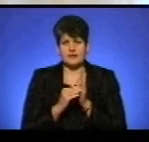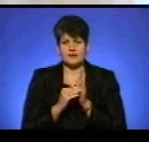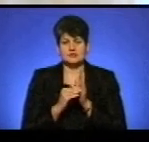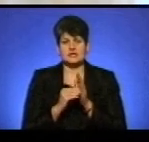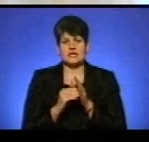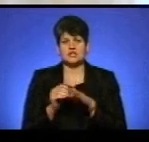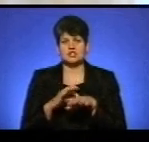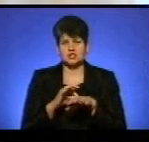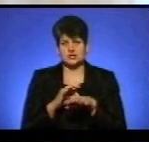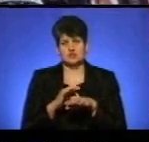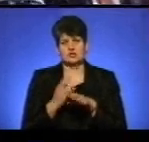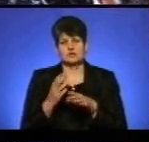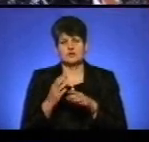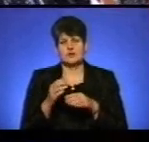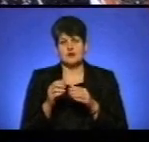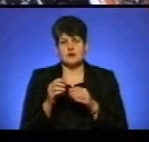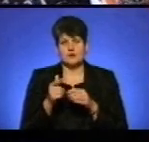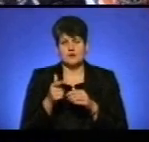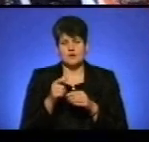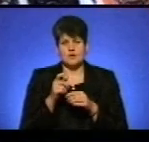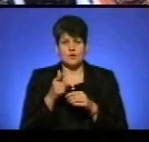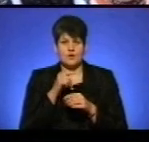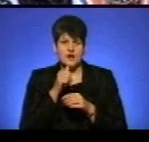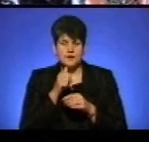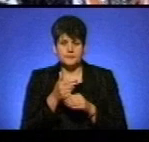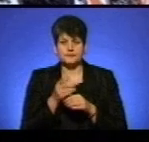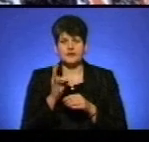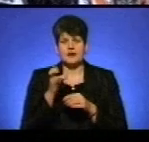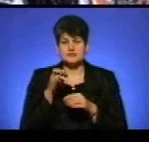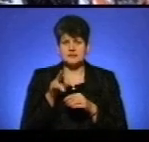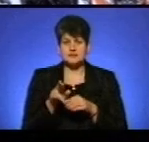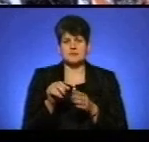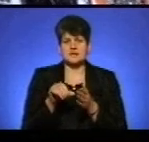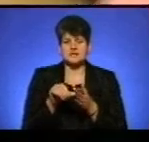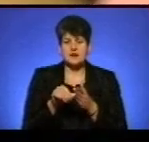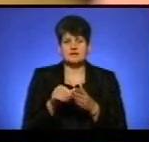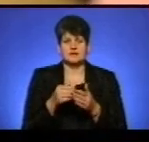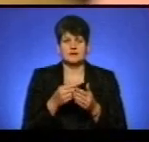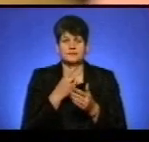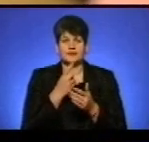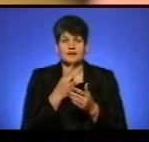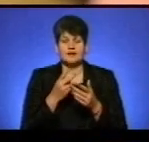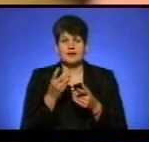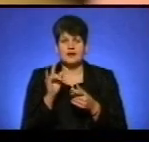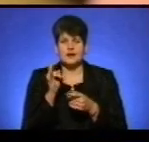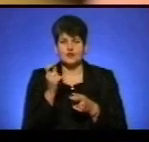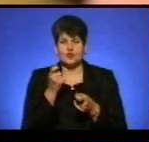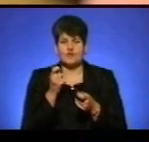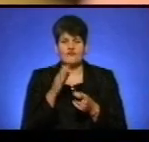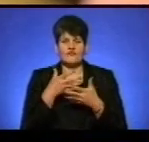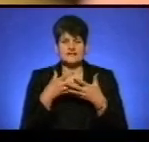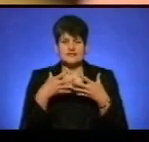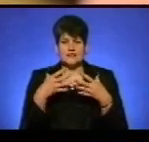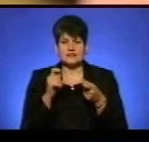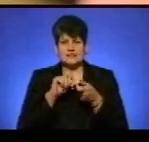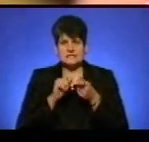шкірку з картона». Насті Семенюк – 8 років. Дівчинка представила на виставці ляльку-веснянку із